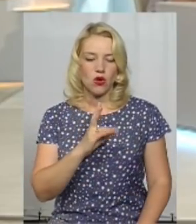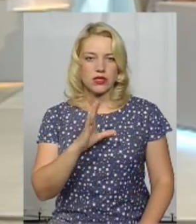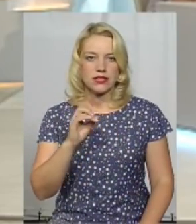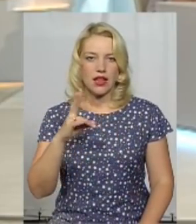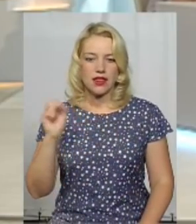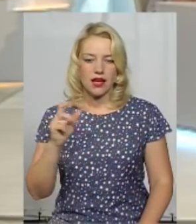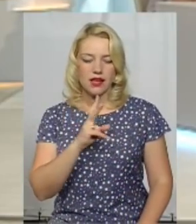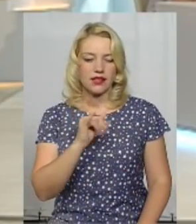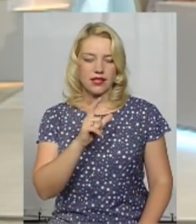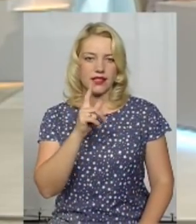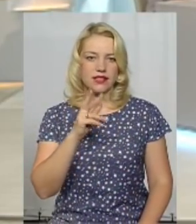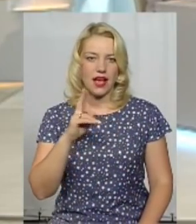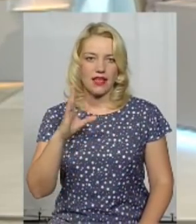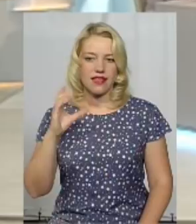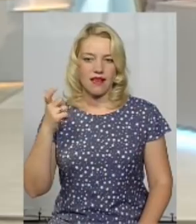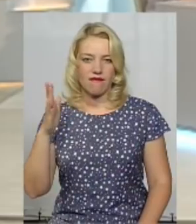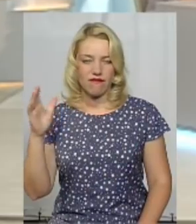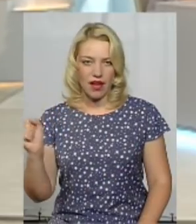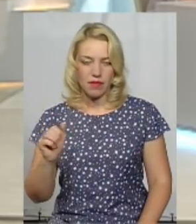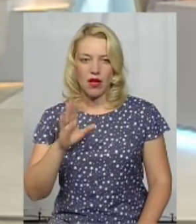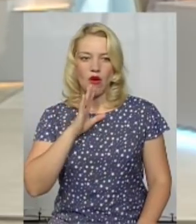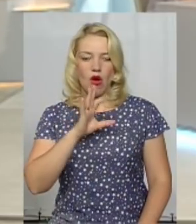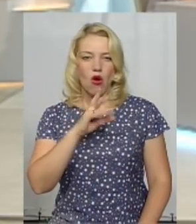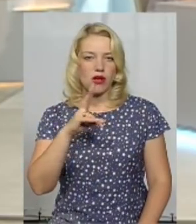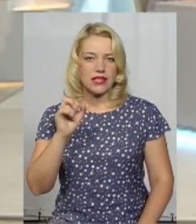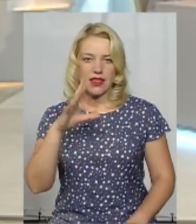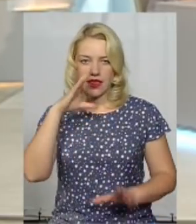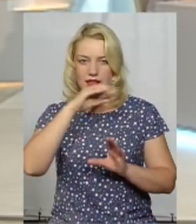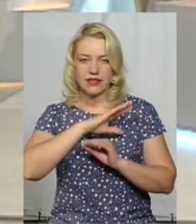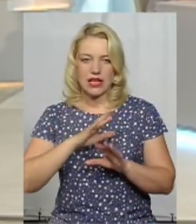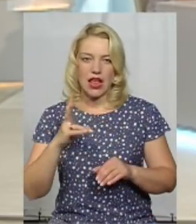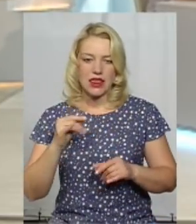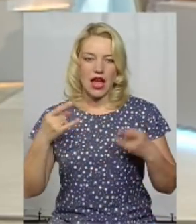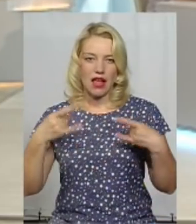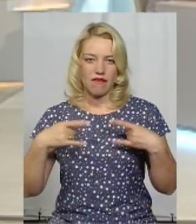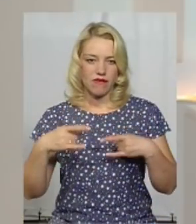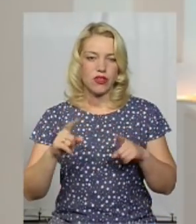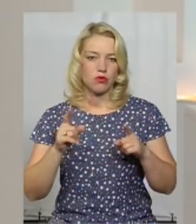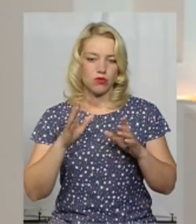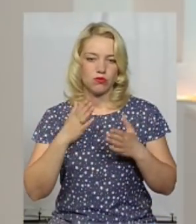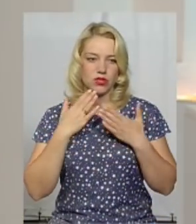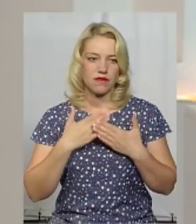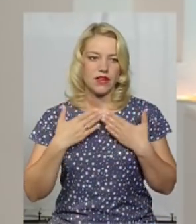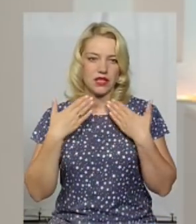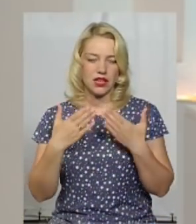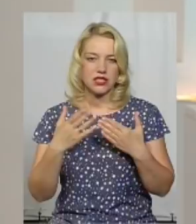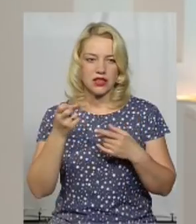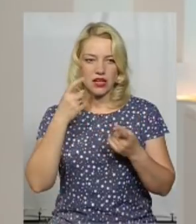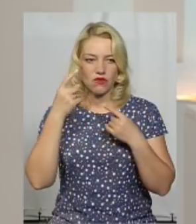Кізяєва. Оскільки пані Оксана не встигає на ефір, то будемо звертатися до інформації,